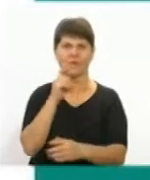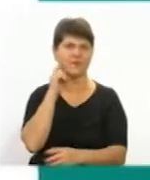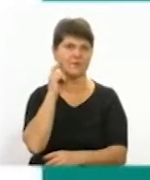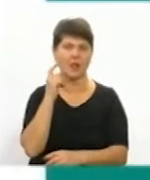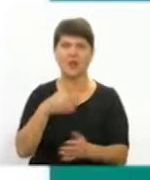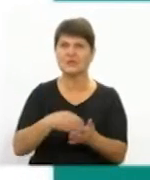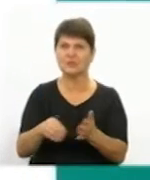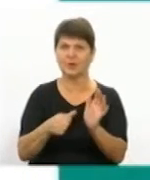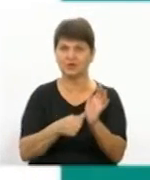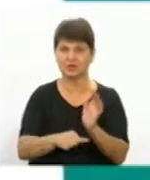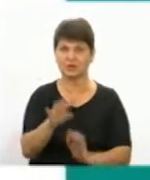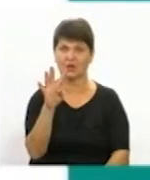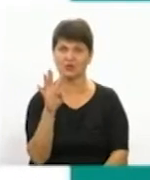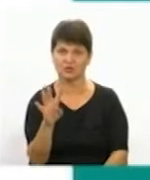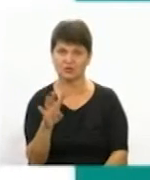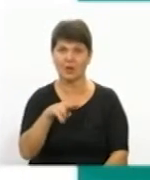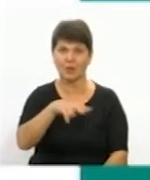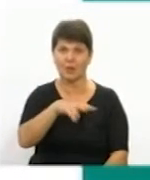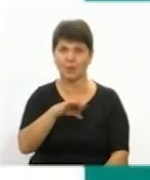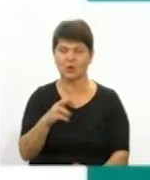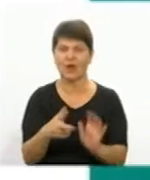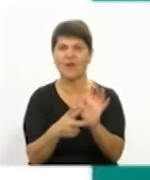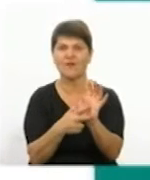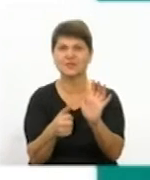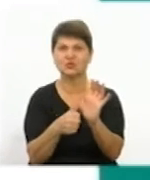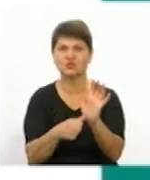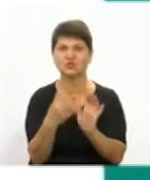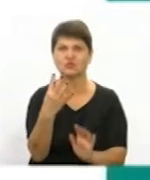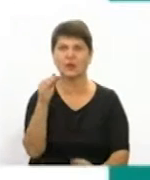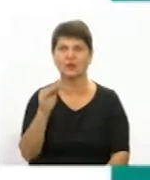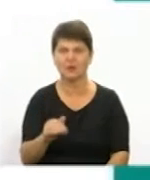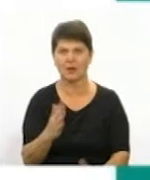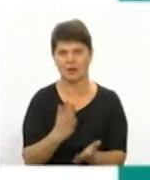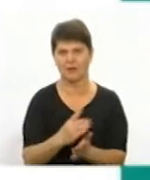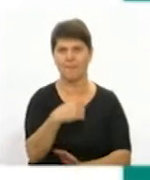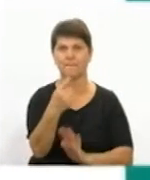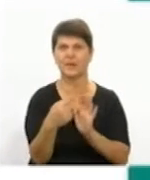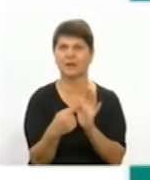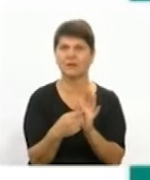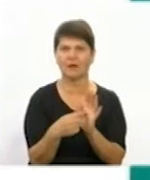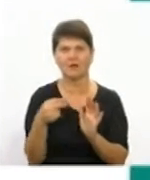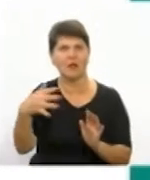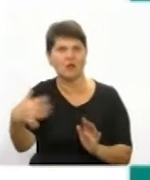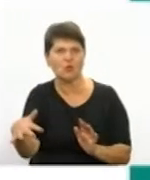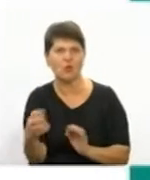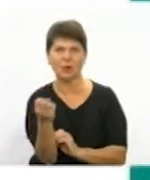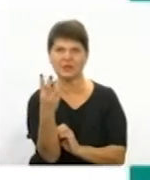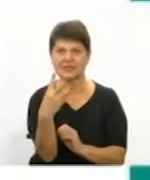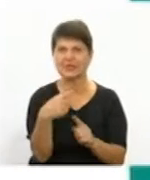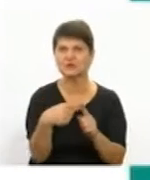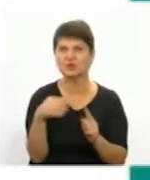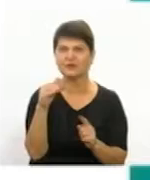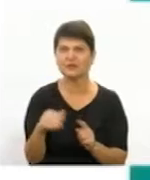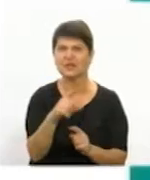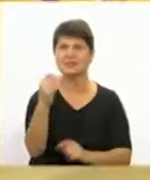закупівлі 64 платанів за 864 тисяч є питання. Чи не за дорого 13 з половиною тисяч